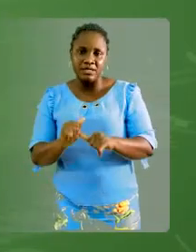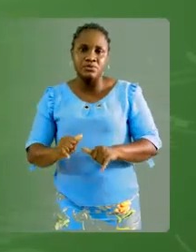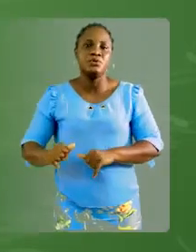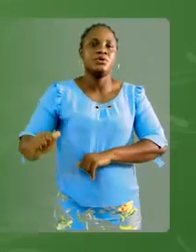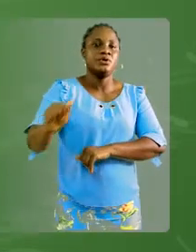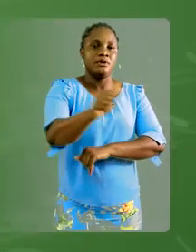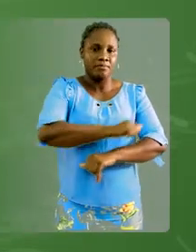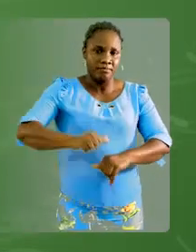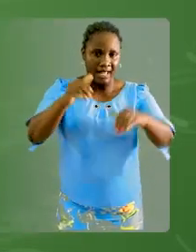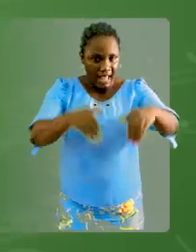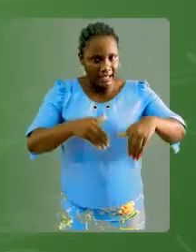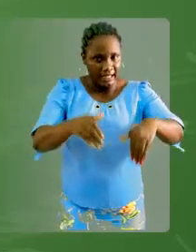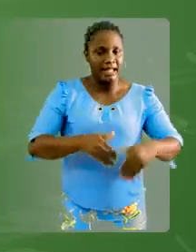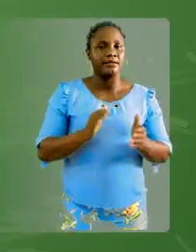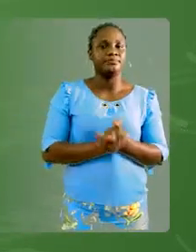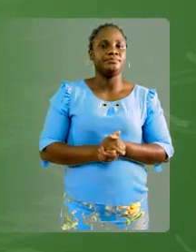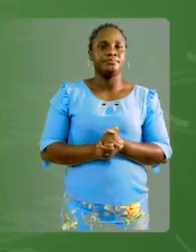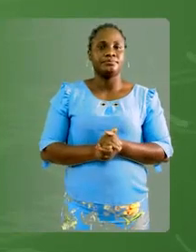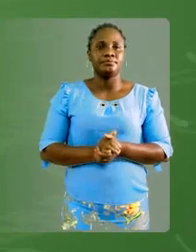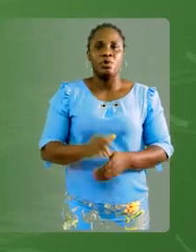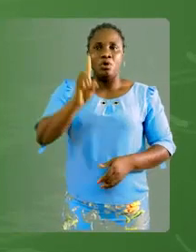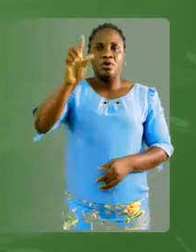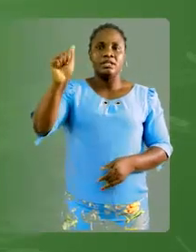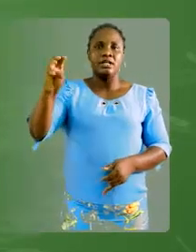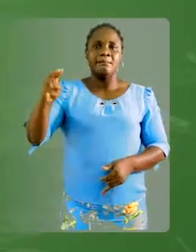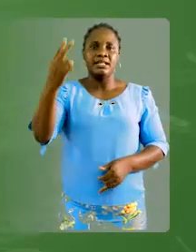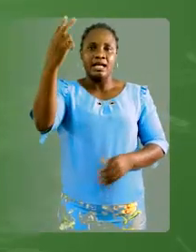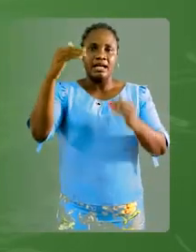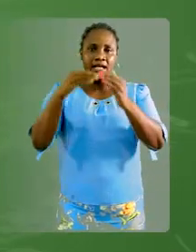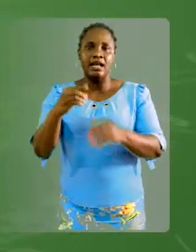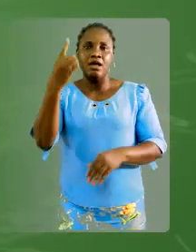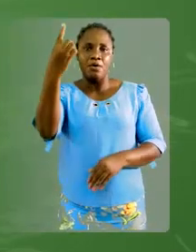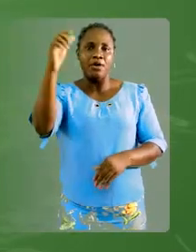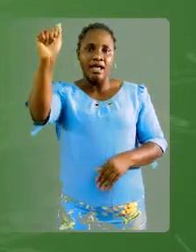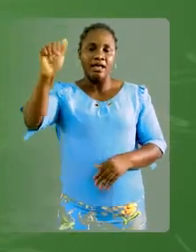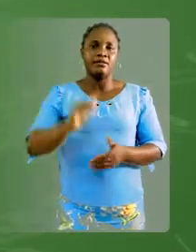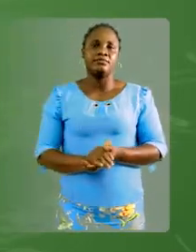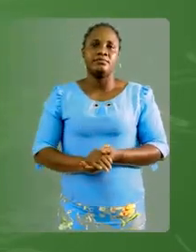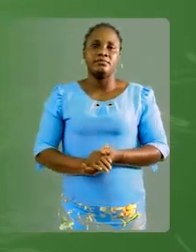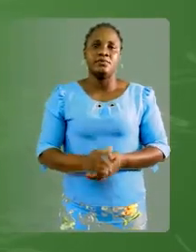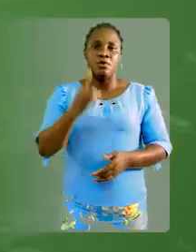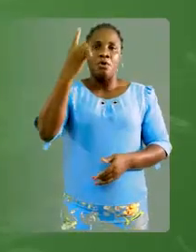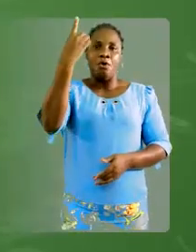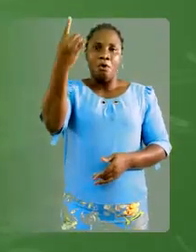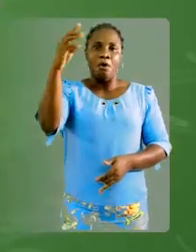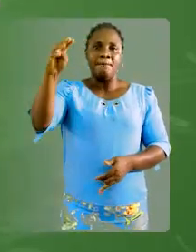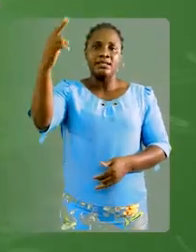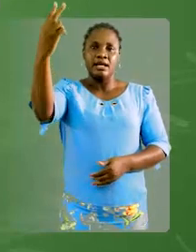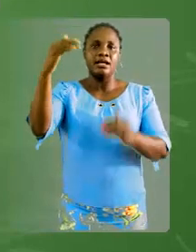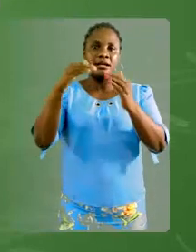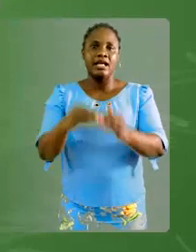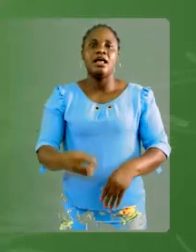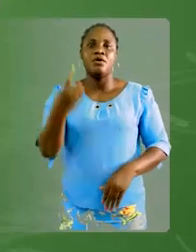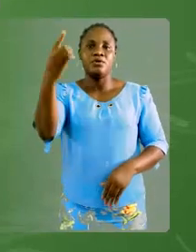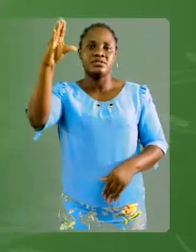'agréer. On va dire donc un hectomètre carré égale à un a. Et puis, un mètre carré égale à un